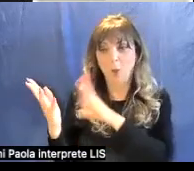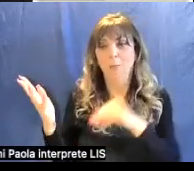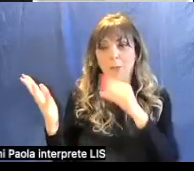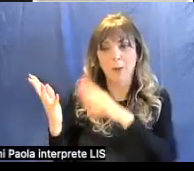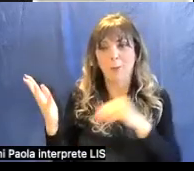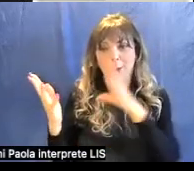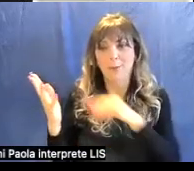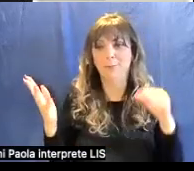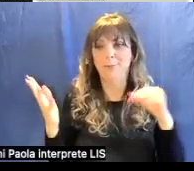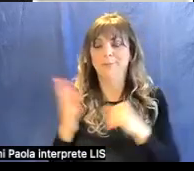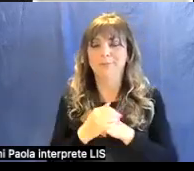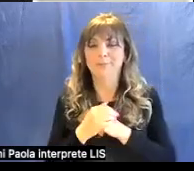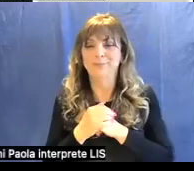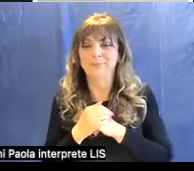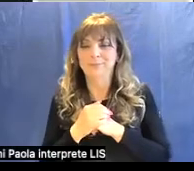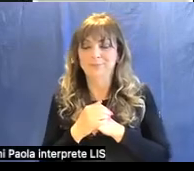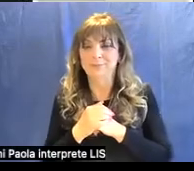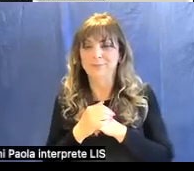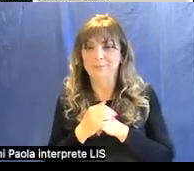quindi